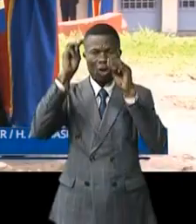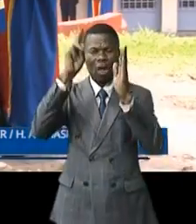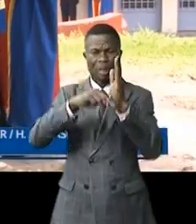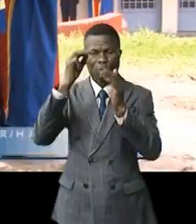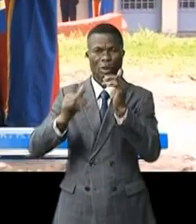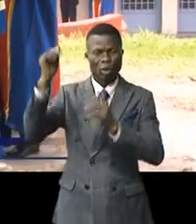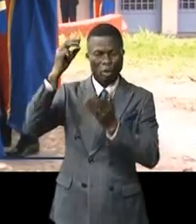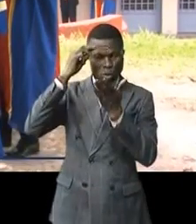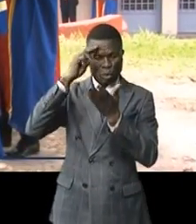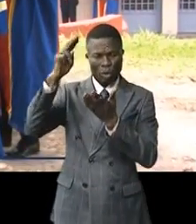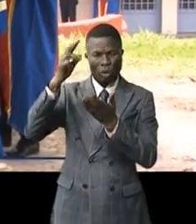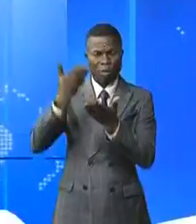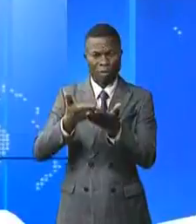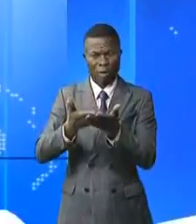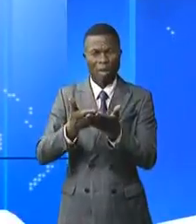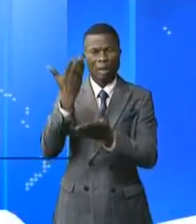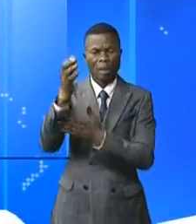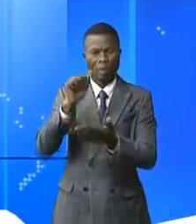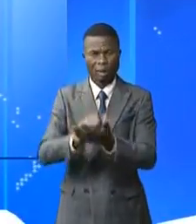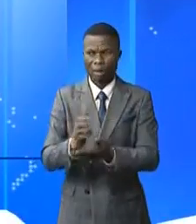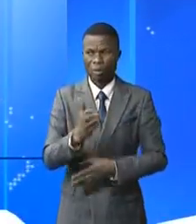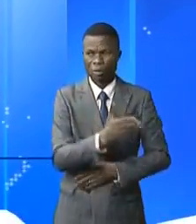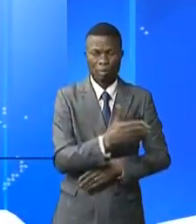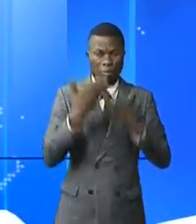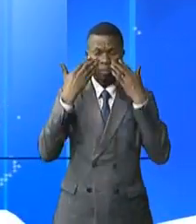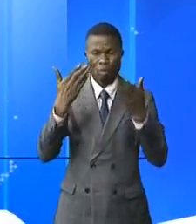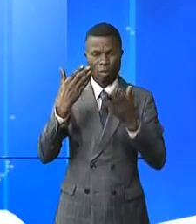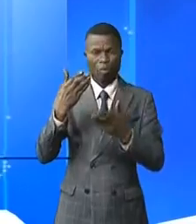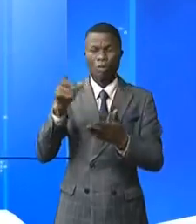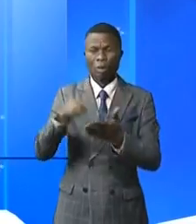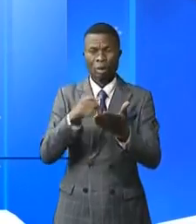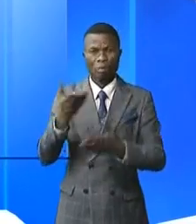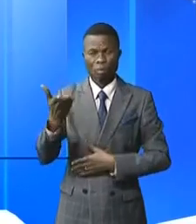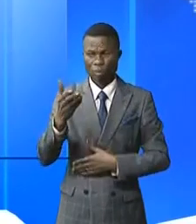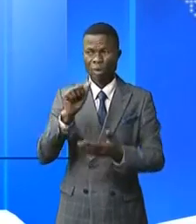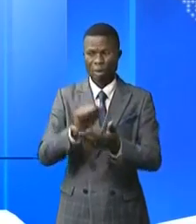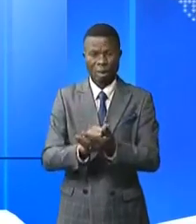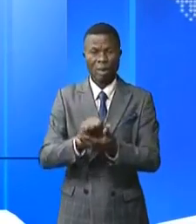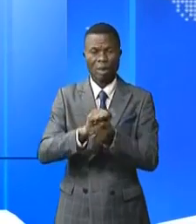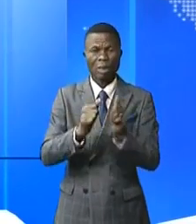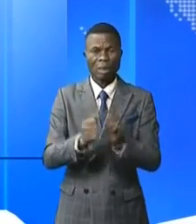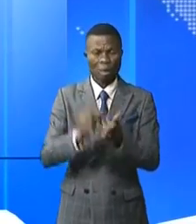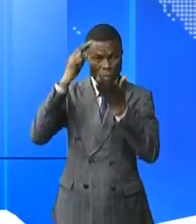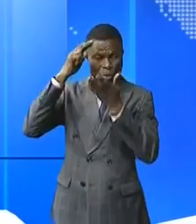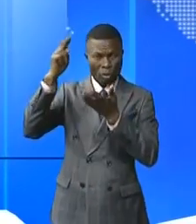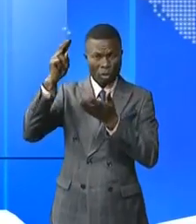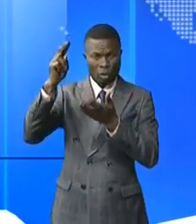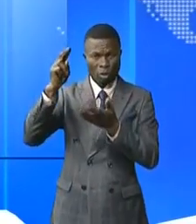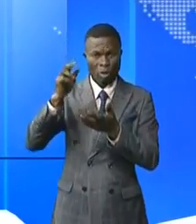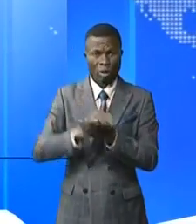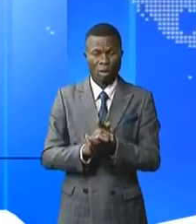universitaire, Mouin Donzangui. Voilà, vous avez corrigé avec moi qu'il s'agissait de l'université